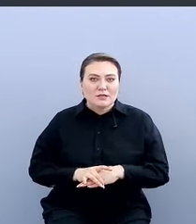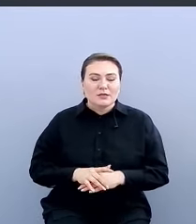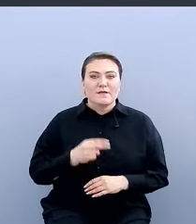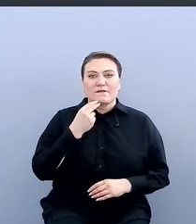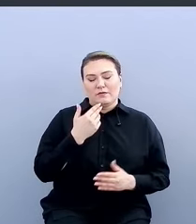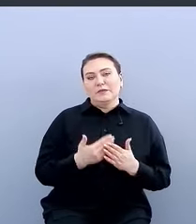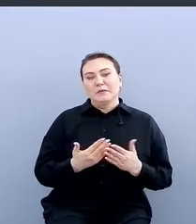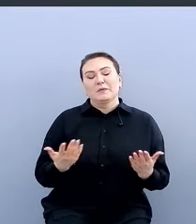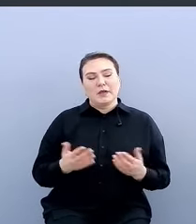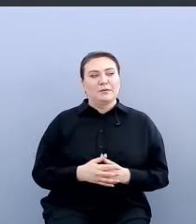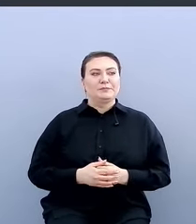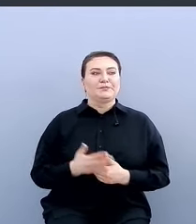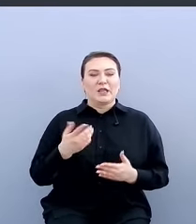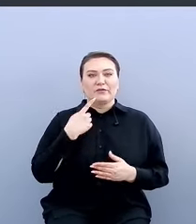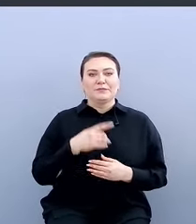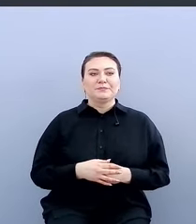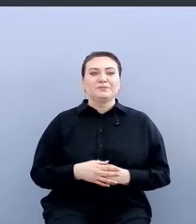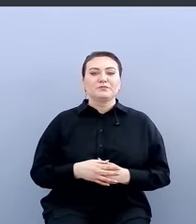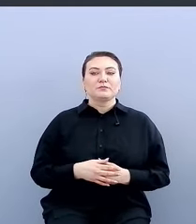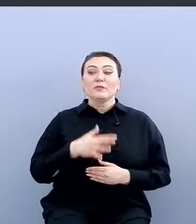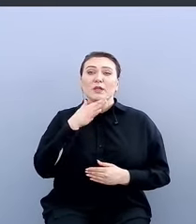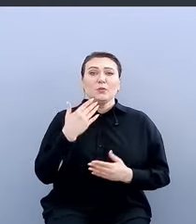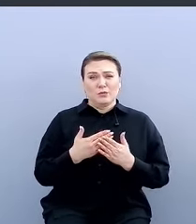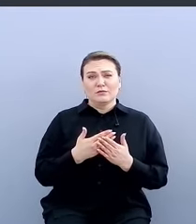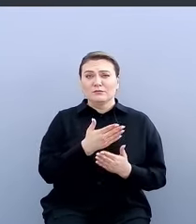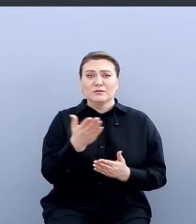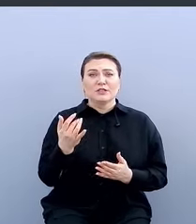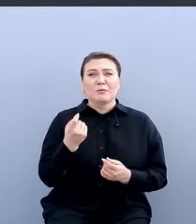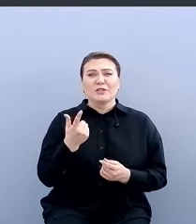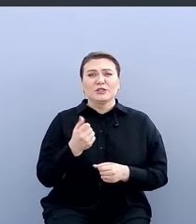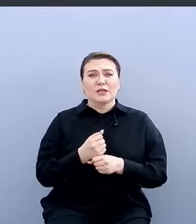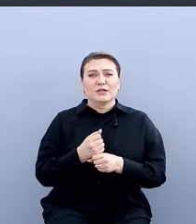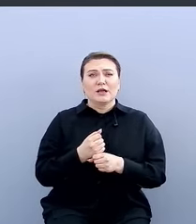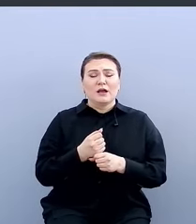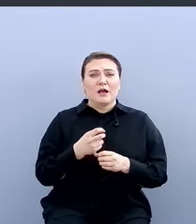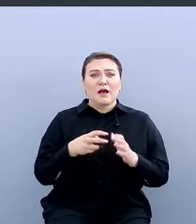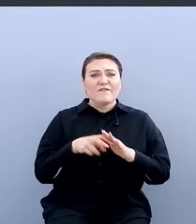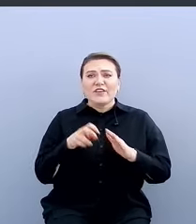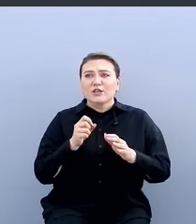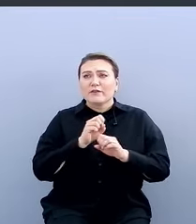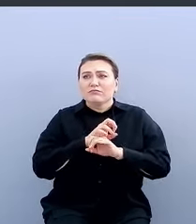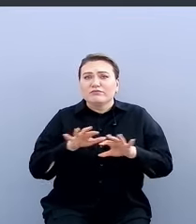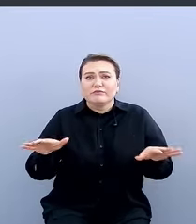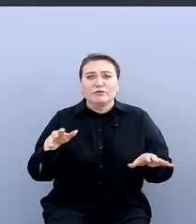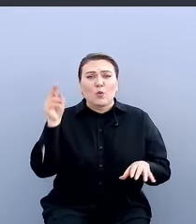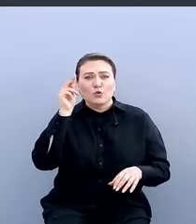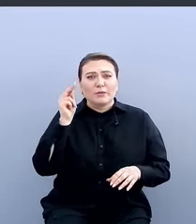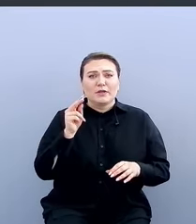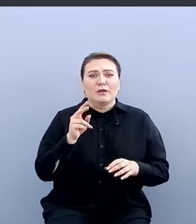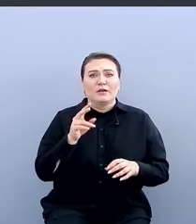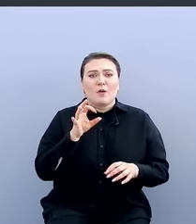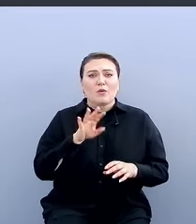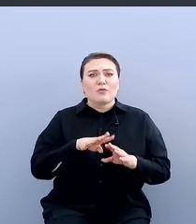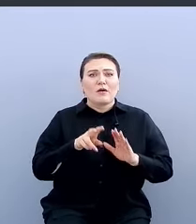качестве примера наверняка многие делают, да все почти сейчас делают, фишинговые рассылки, учебные фишинговые рассылки.